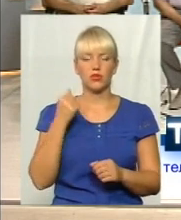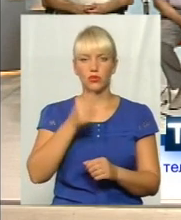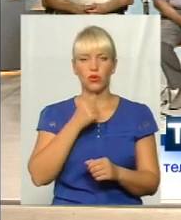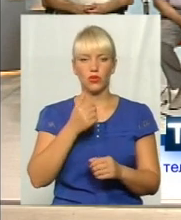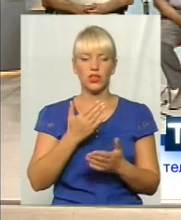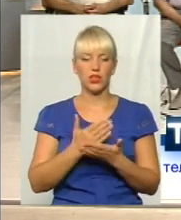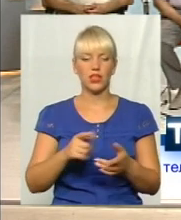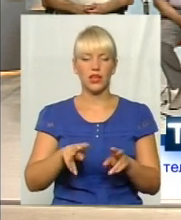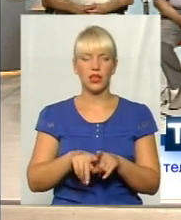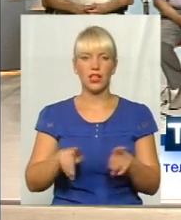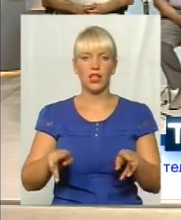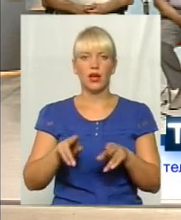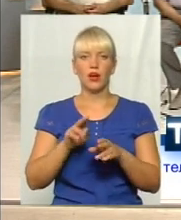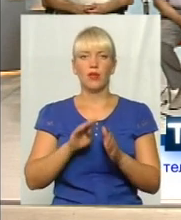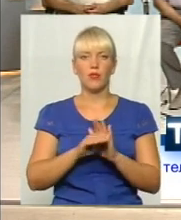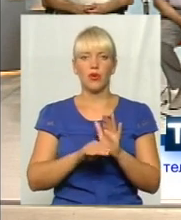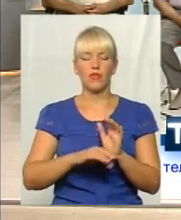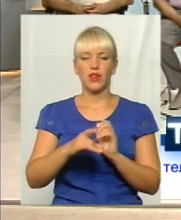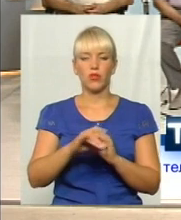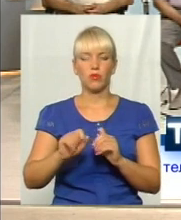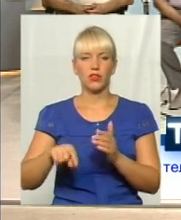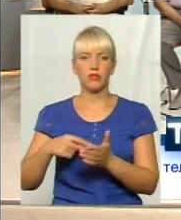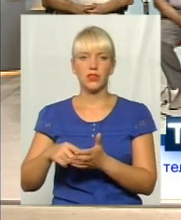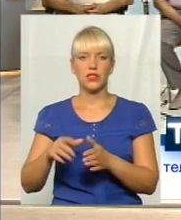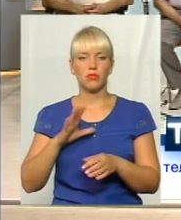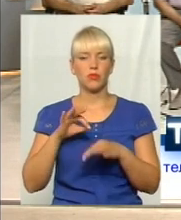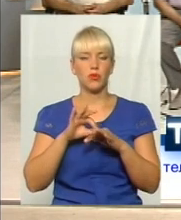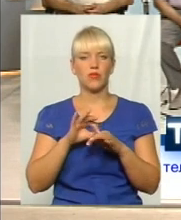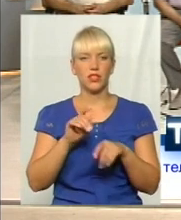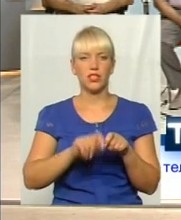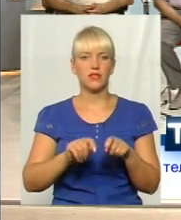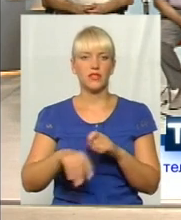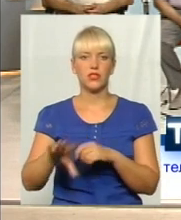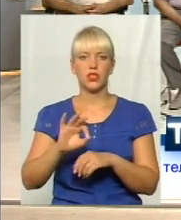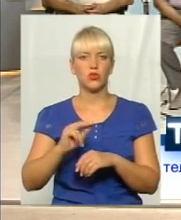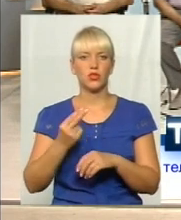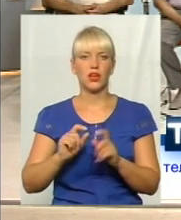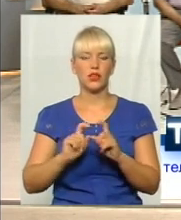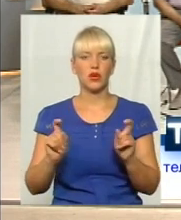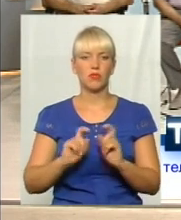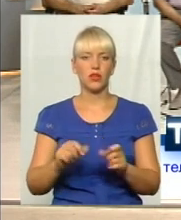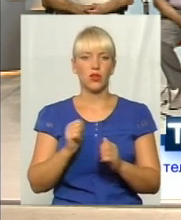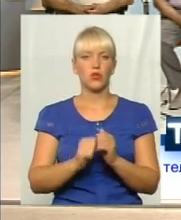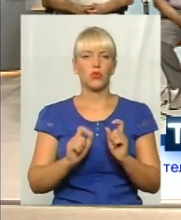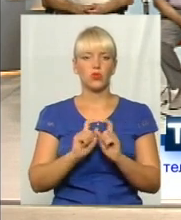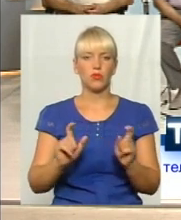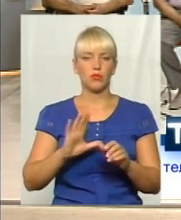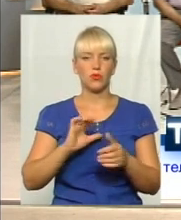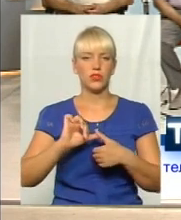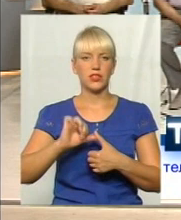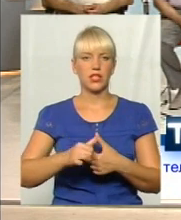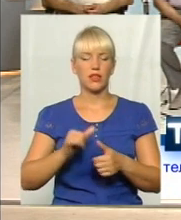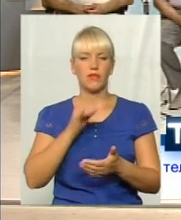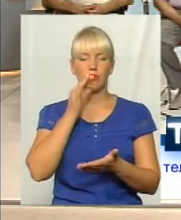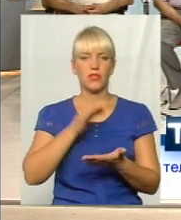і містах. Я вам говорю, проведена була інтерзація всіх соціальних об'єктів. Кожен об'єкт були закріплені